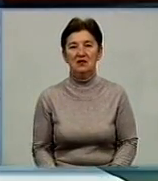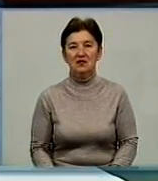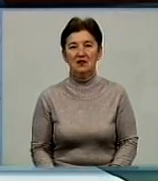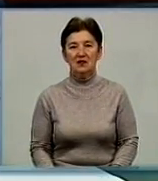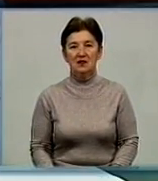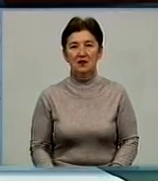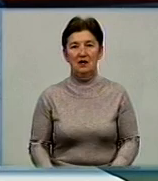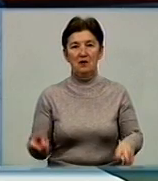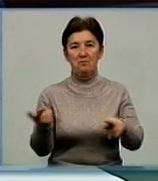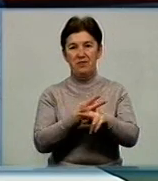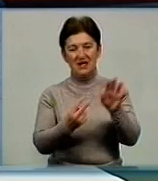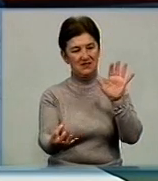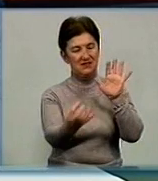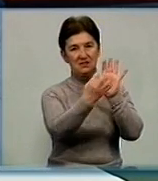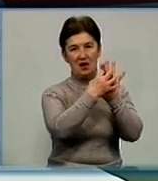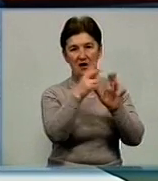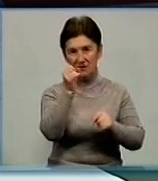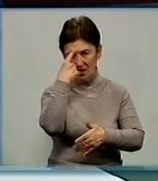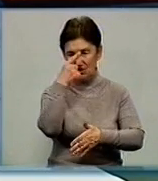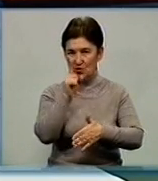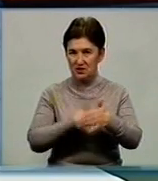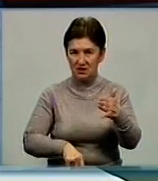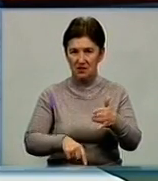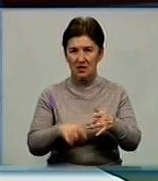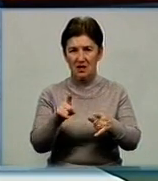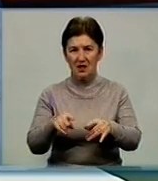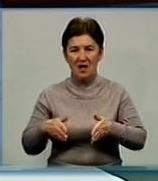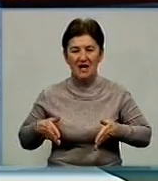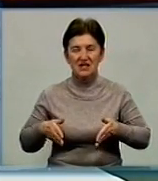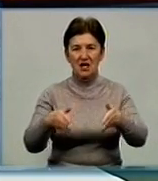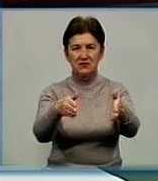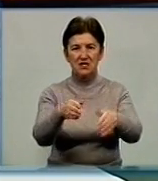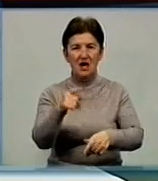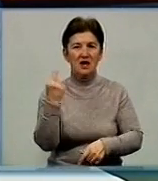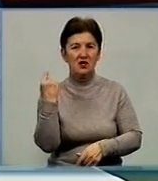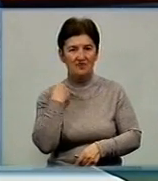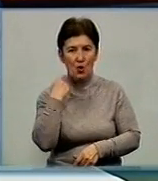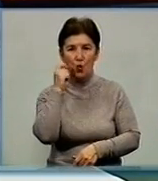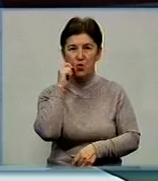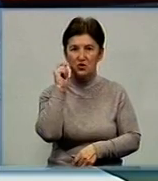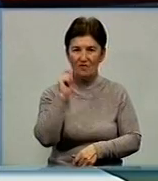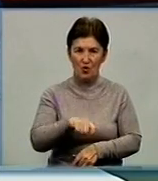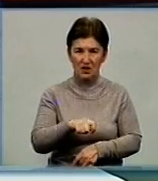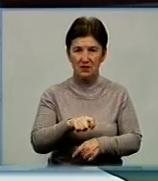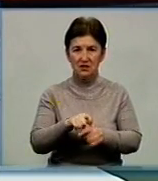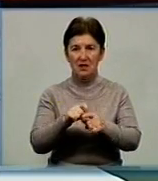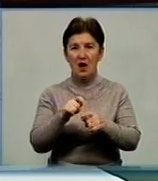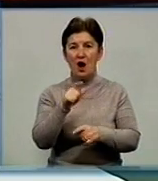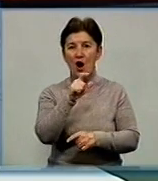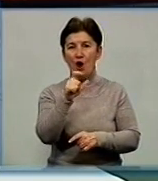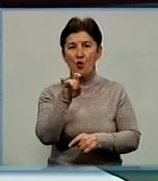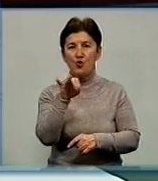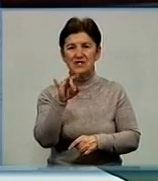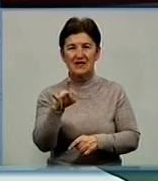Без знака на Надію. На відрізку траси Кіровоград-Новоукраїнка зник вказівний знак на «Хутір Надія»